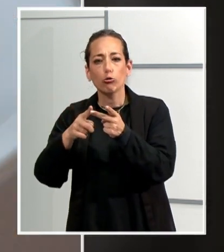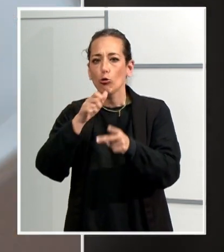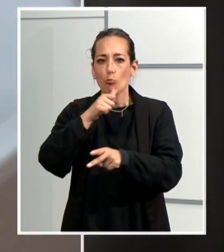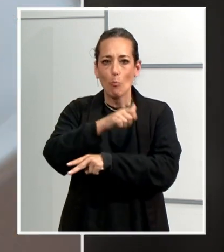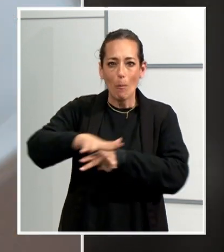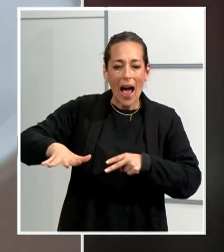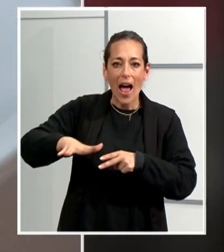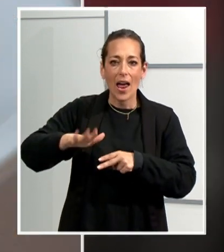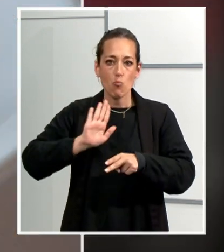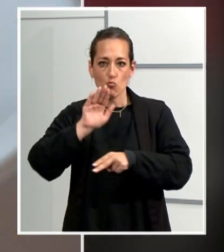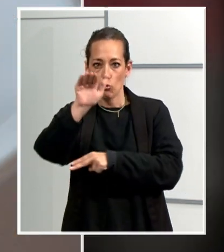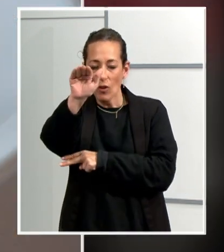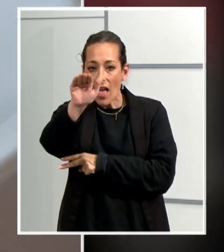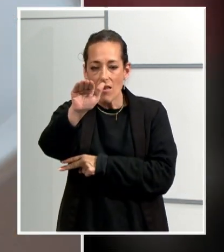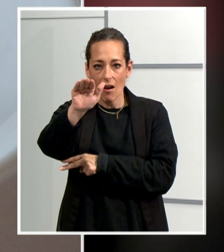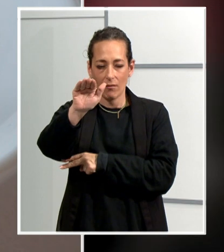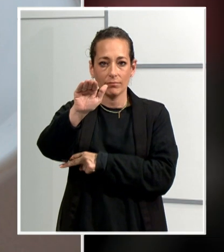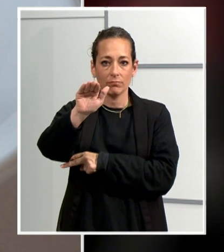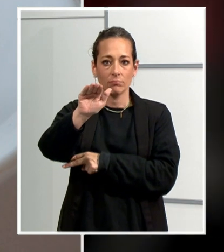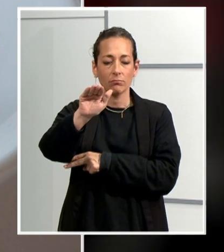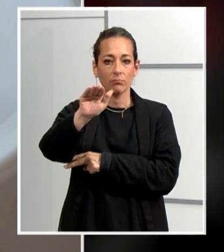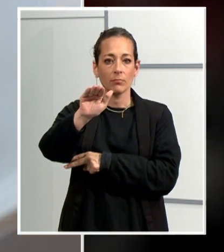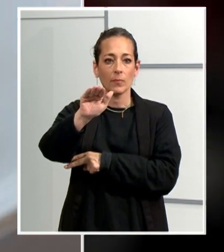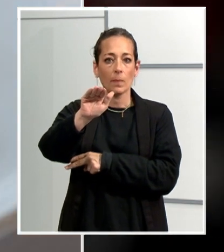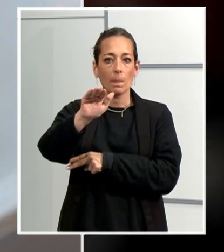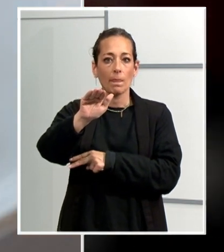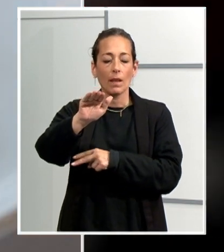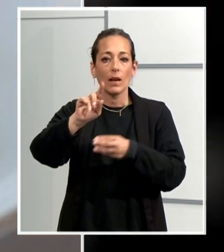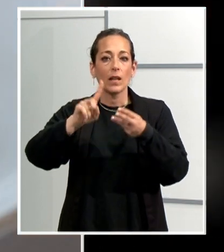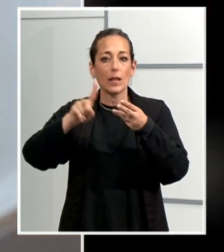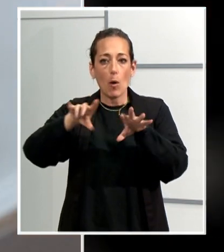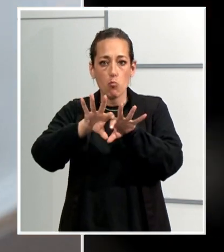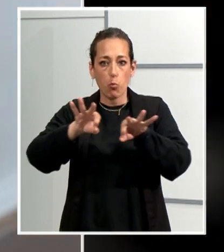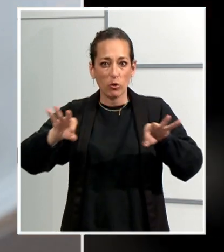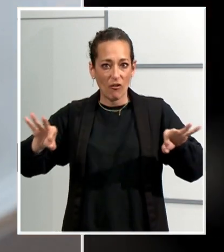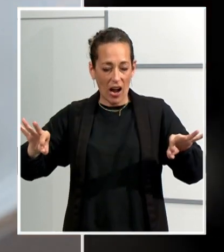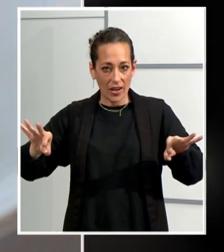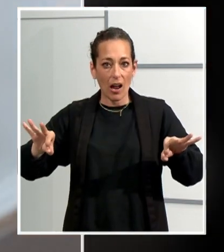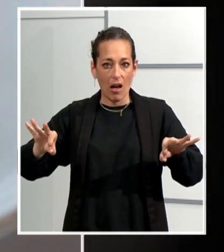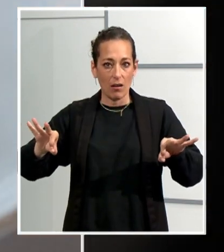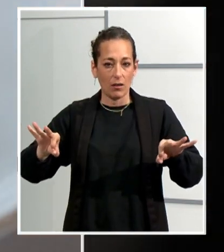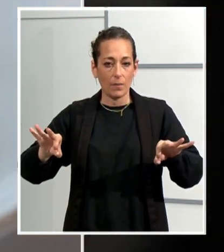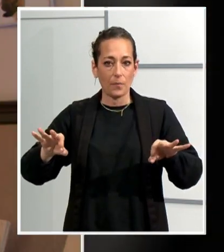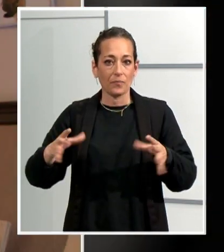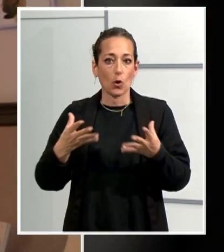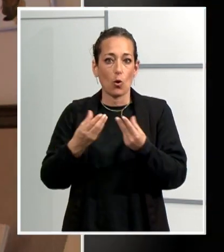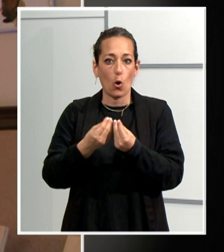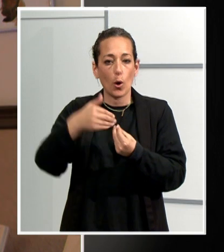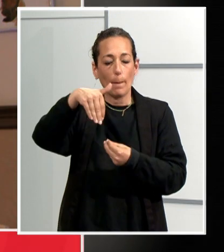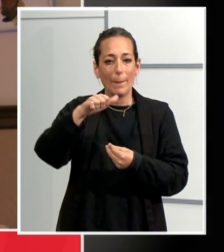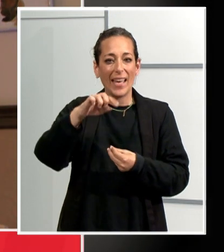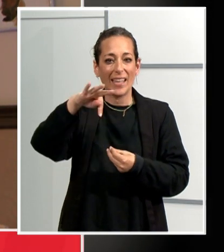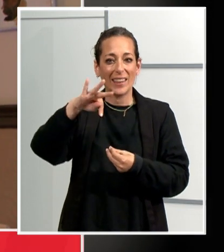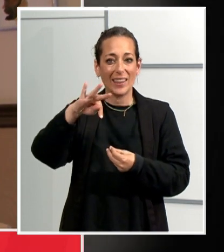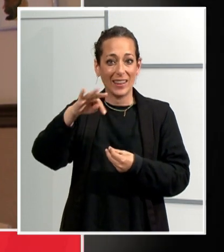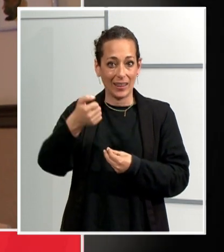camarlans i una mica de gambetes i sèpia i la tarragada. Hem poden fer aquí de Terrassa, tarragada amb una dècada menta. La diferència que té